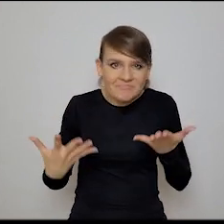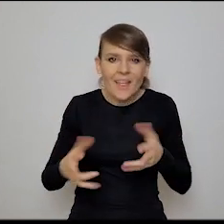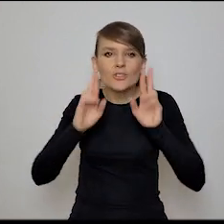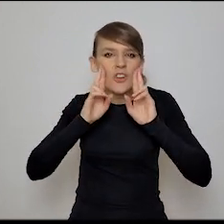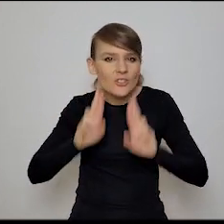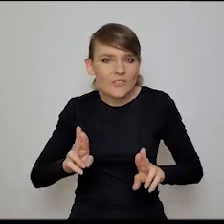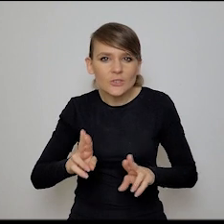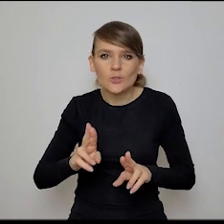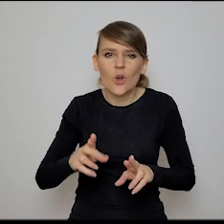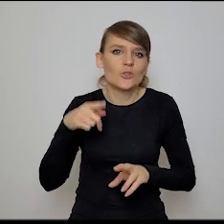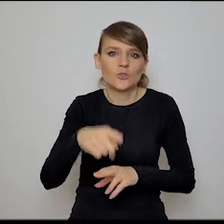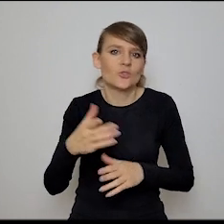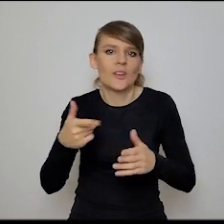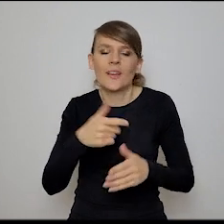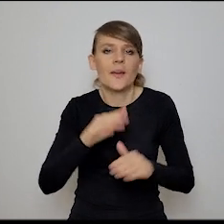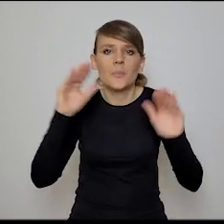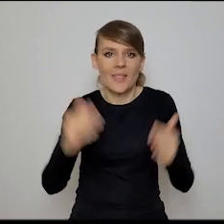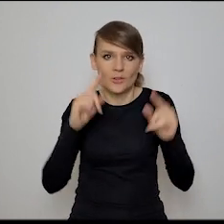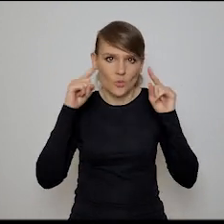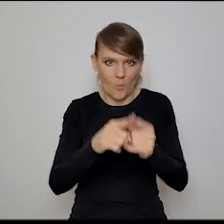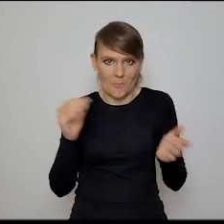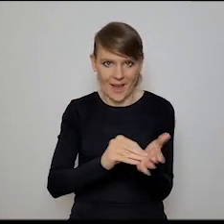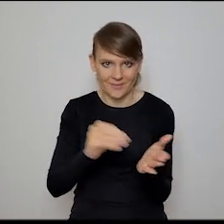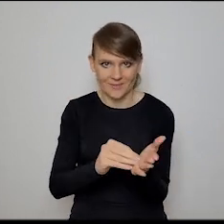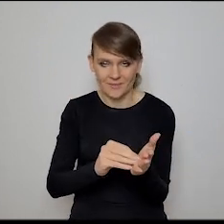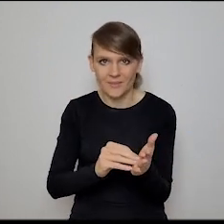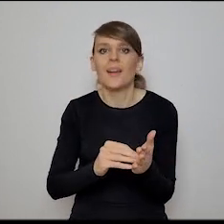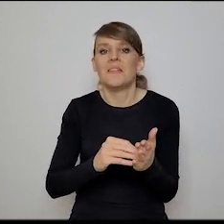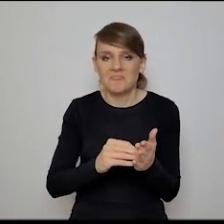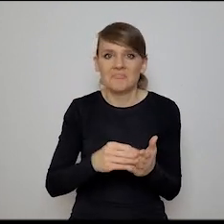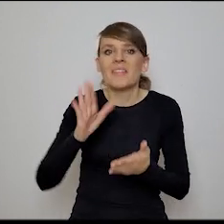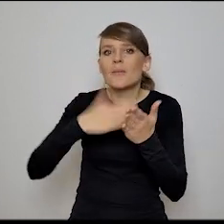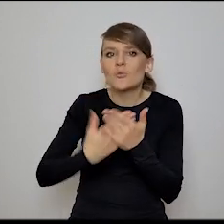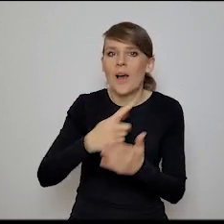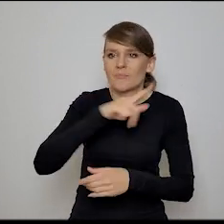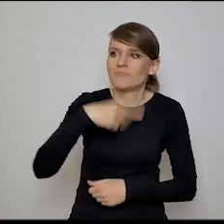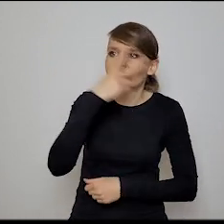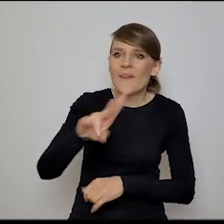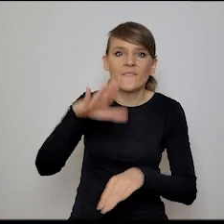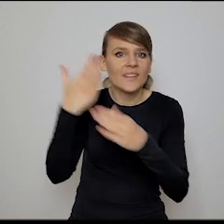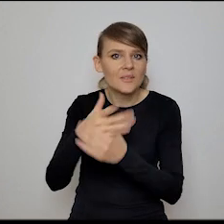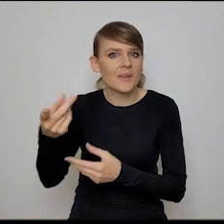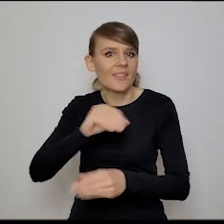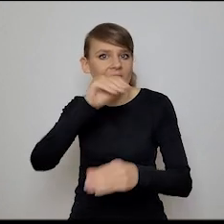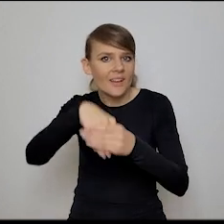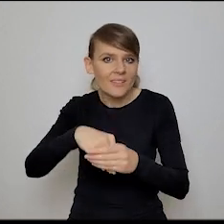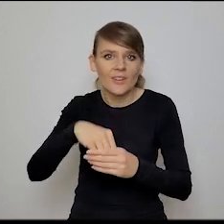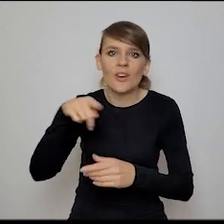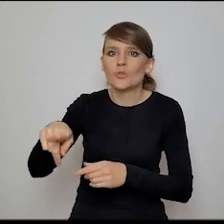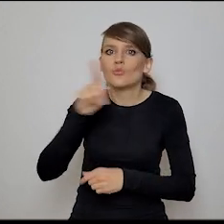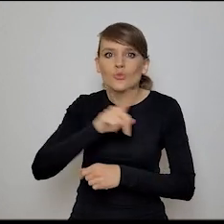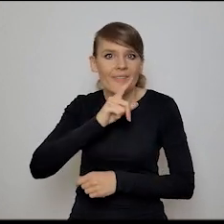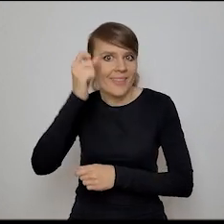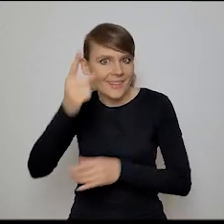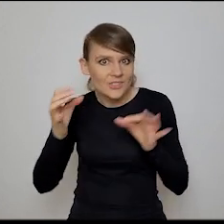jest znacznie mniej dramatyczna. Co więcej, no raczej, jak się spojrzy na przykład na firmy, które inwestują na przykład w rozwiązania z zakresu